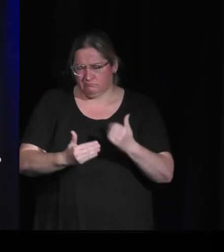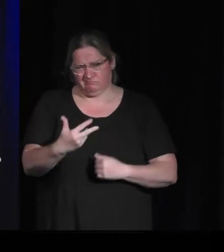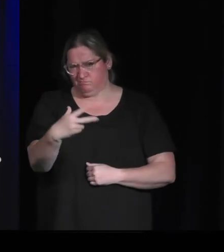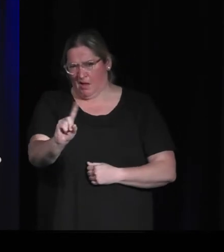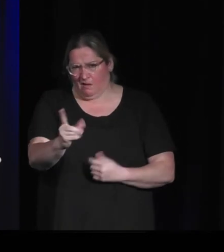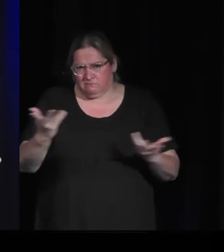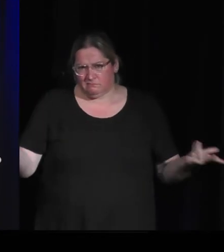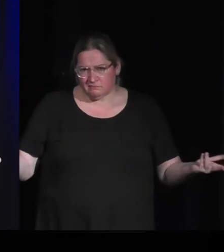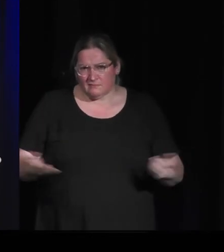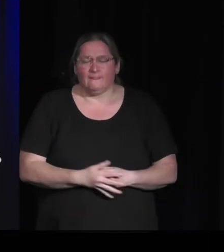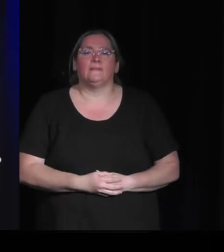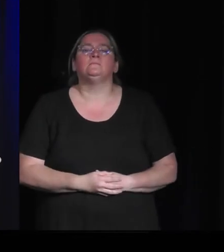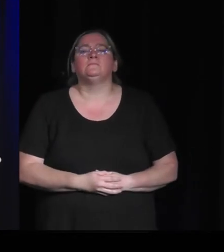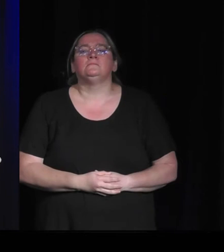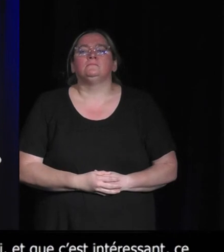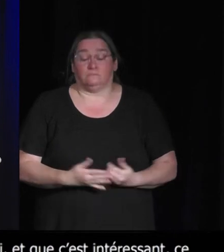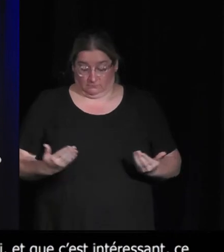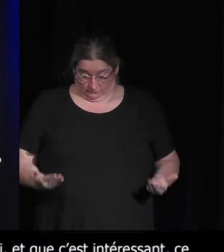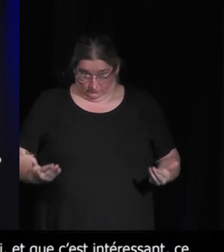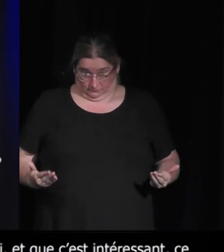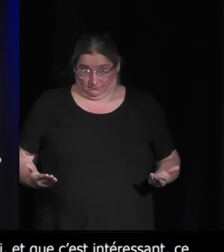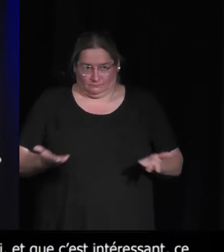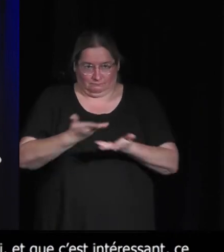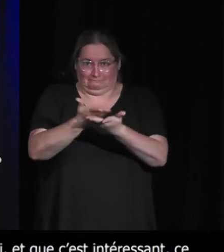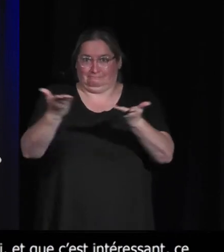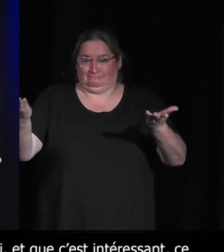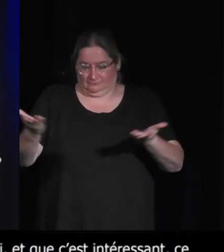C'est un jeu. On fait ça en vrai en ce moment, en fait, en même temps.